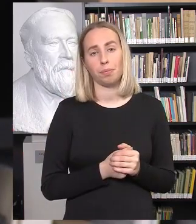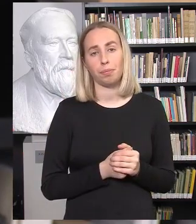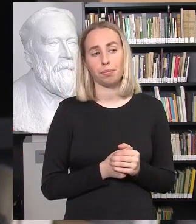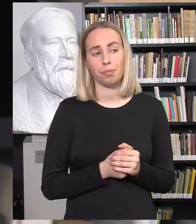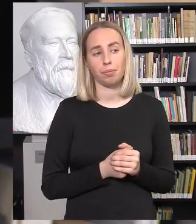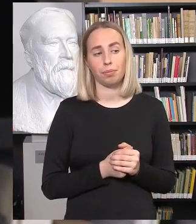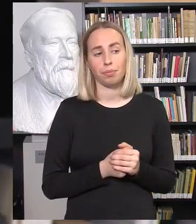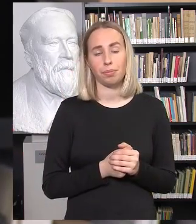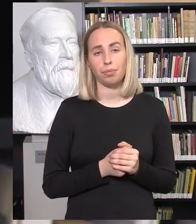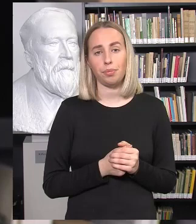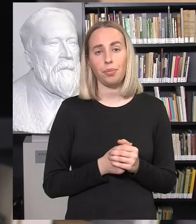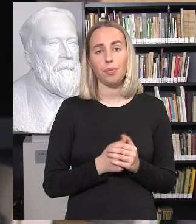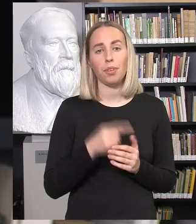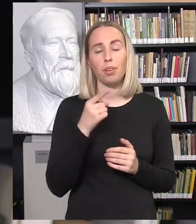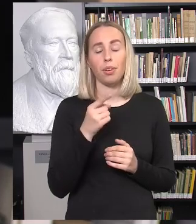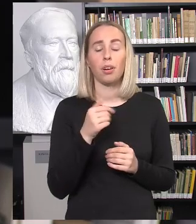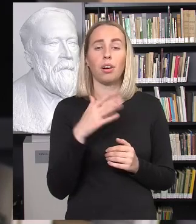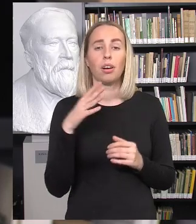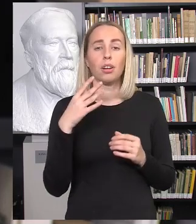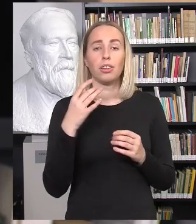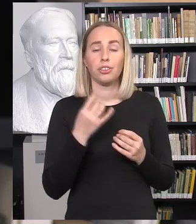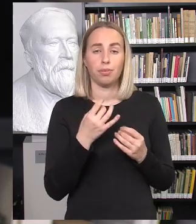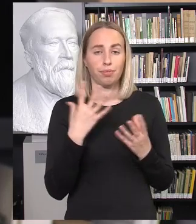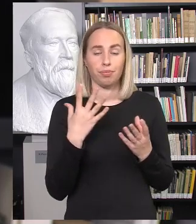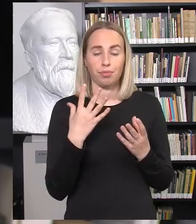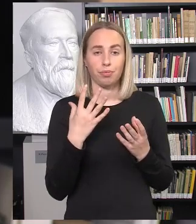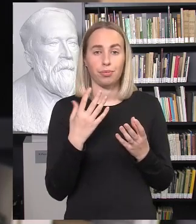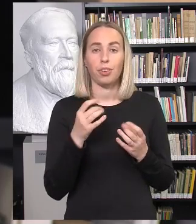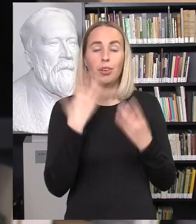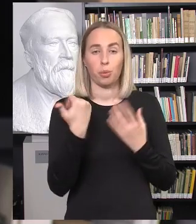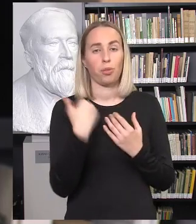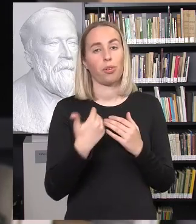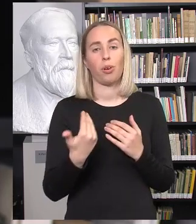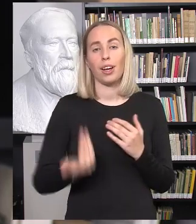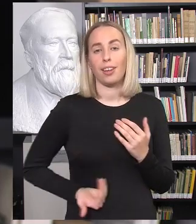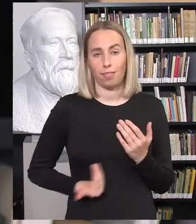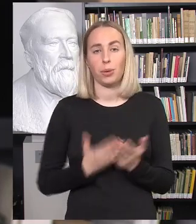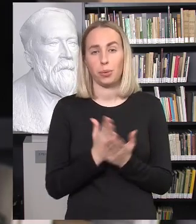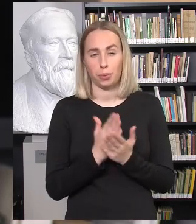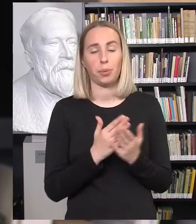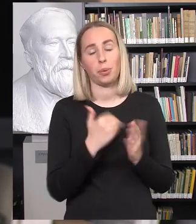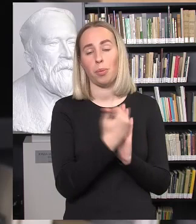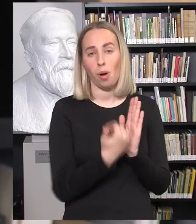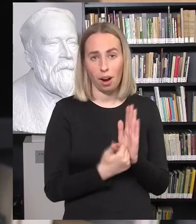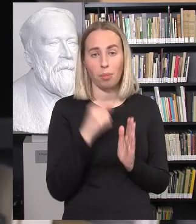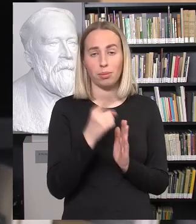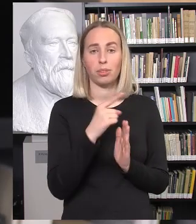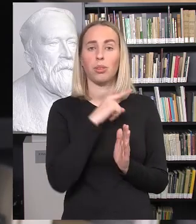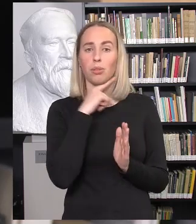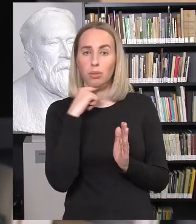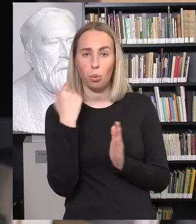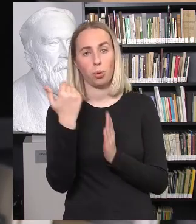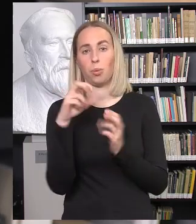sveikatos rengimo šeimą elitiškų mokdymo programą, kuri tarsi bandė apijungti daug tų problemų, bet jinai ne